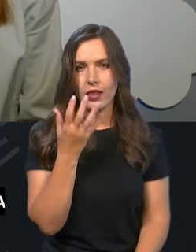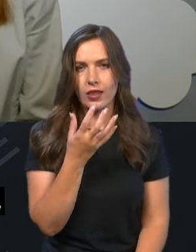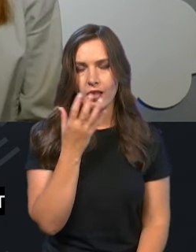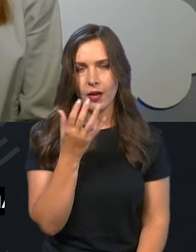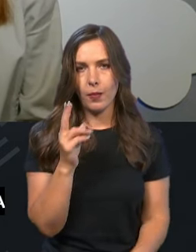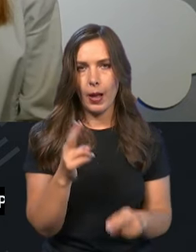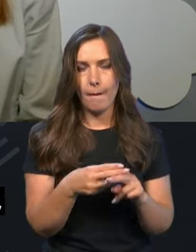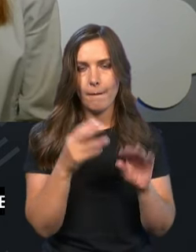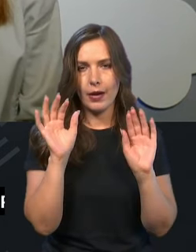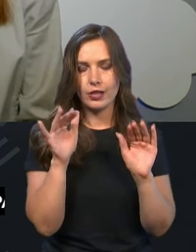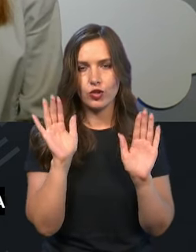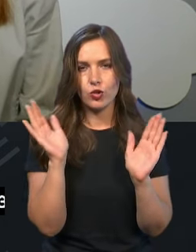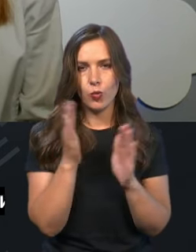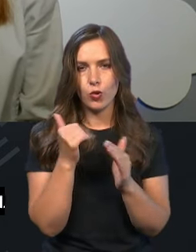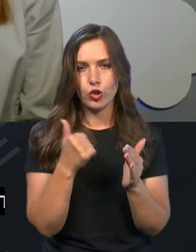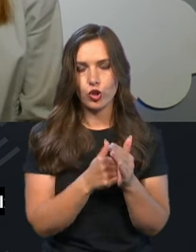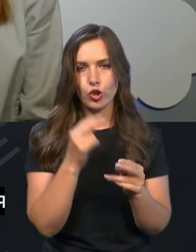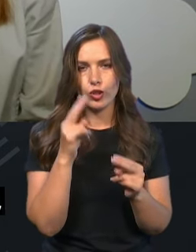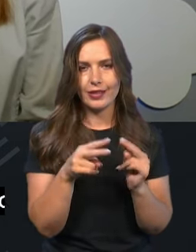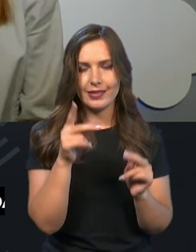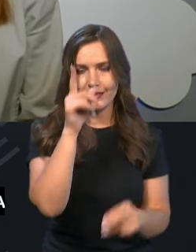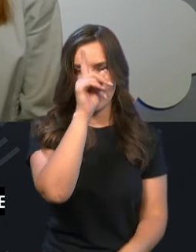бездощову погоду до кінця місяця?